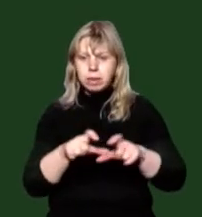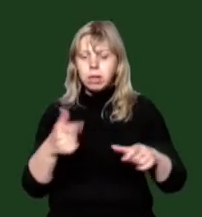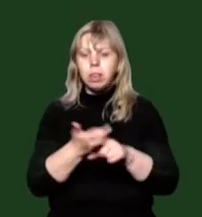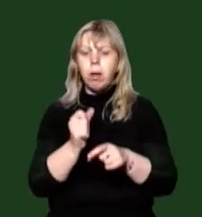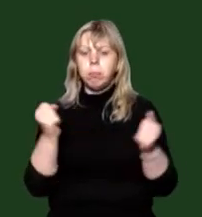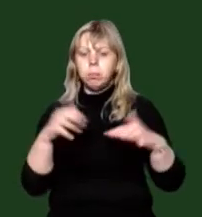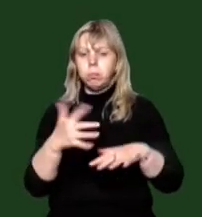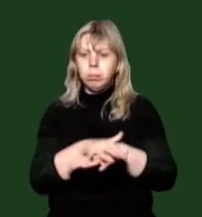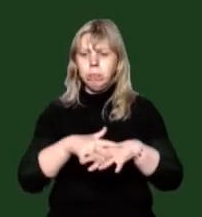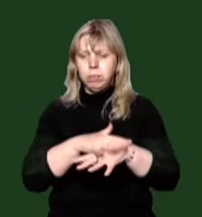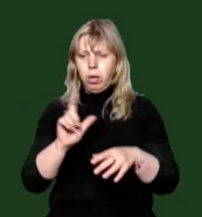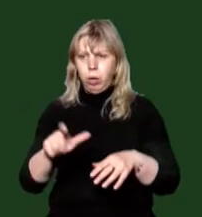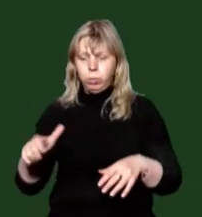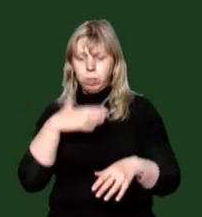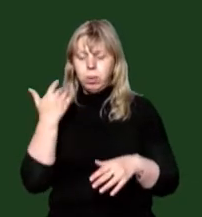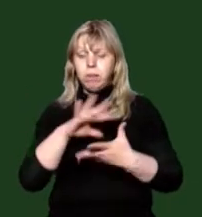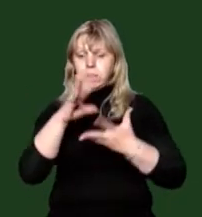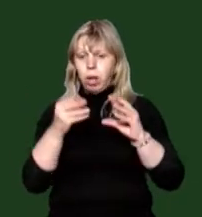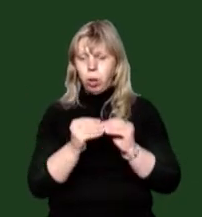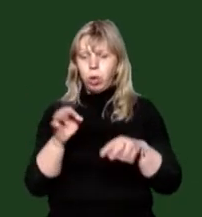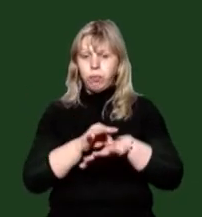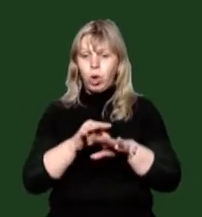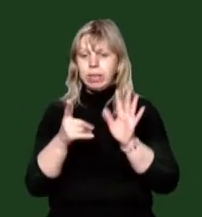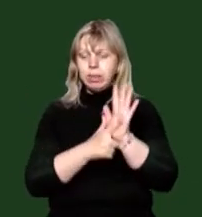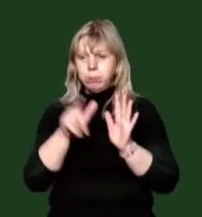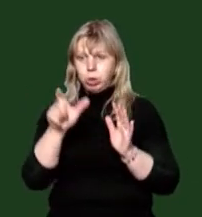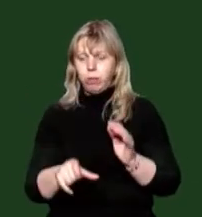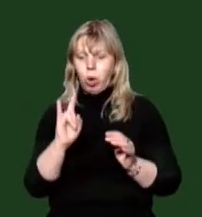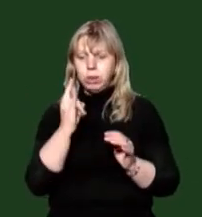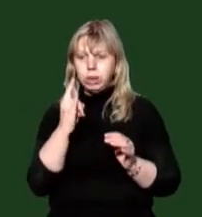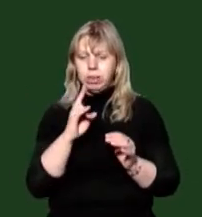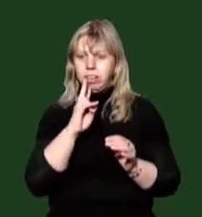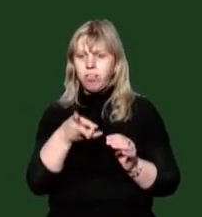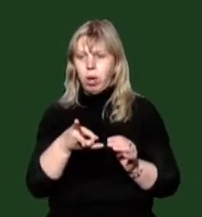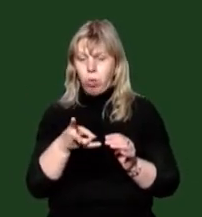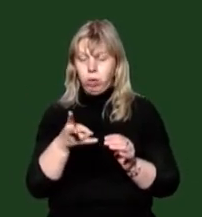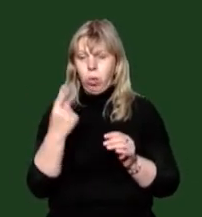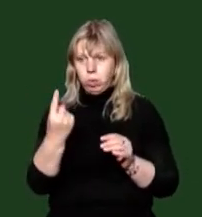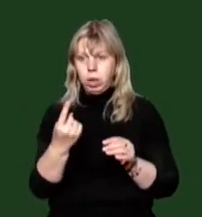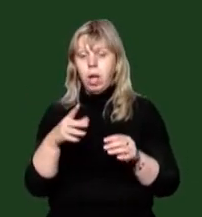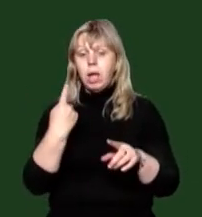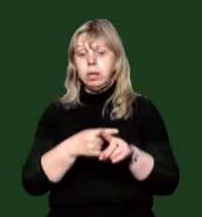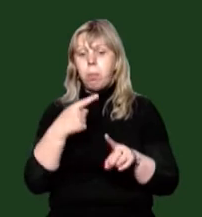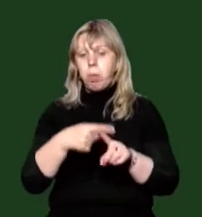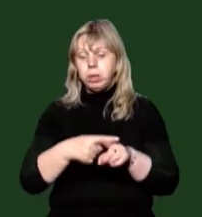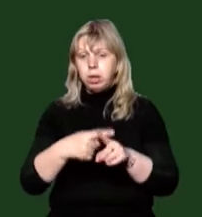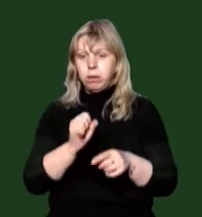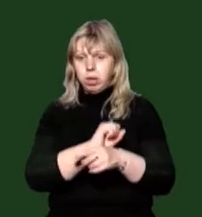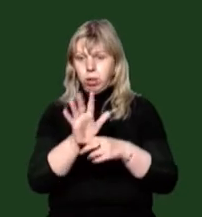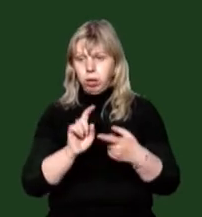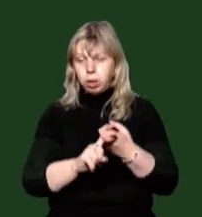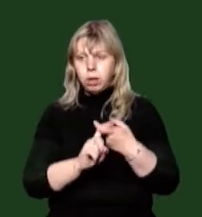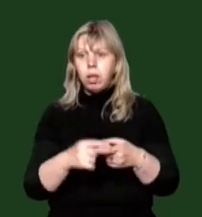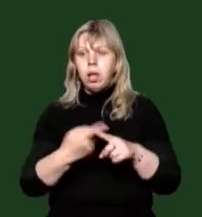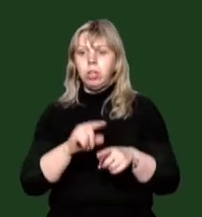скупчення населення. Загалом хворих 7 чоловік і одна дитина двохрічна. Це ковід-позитивні методом ПЛР.